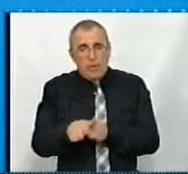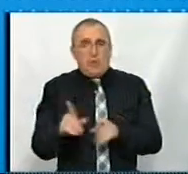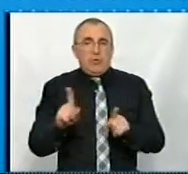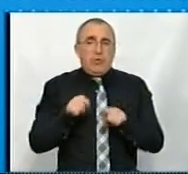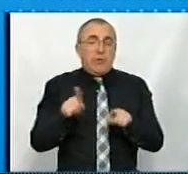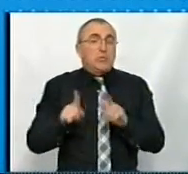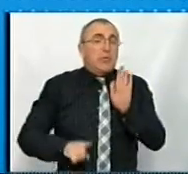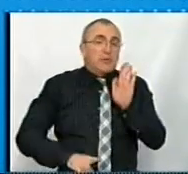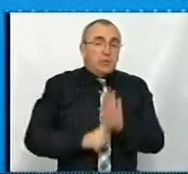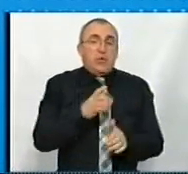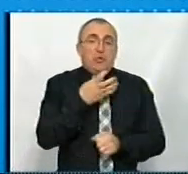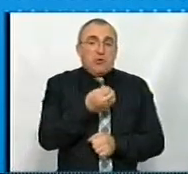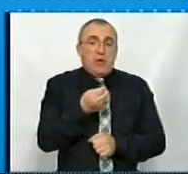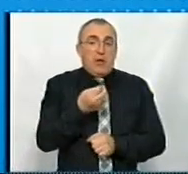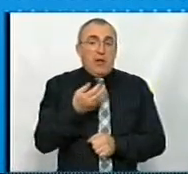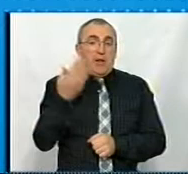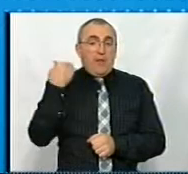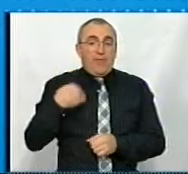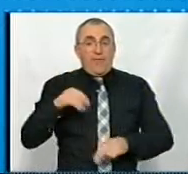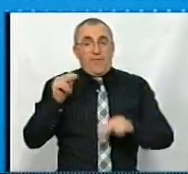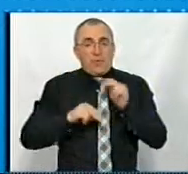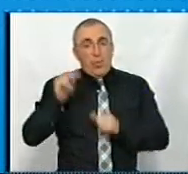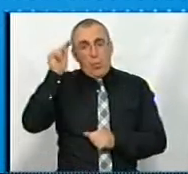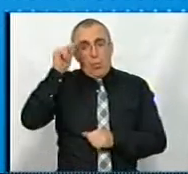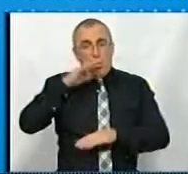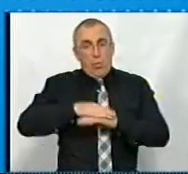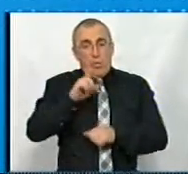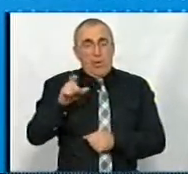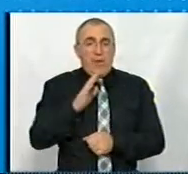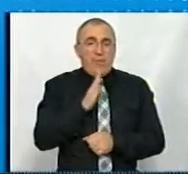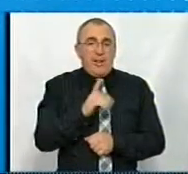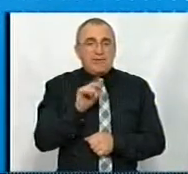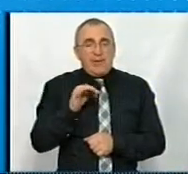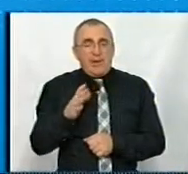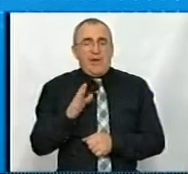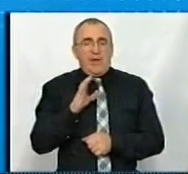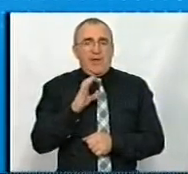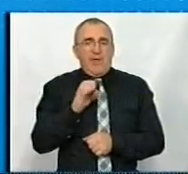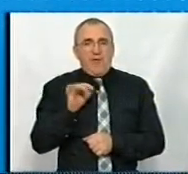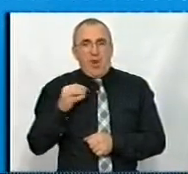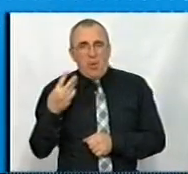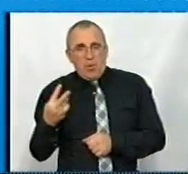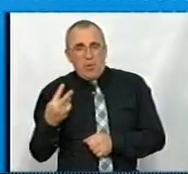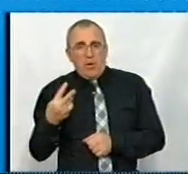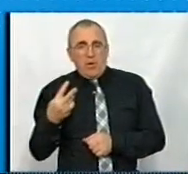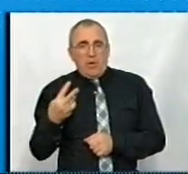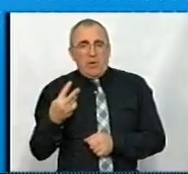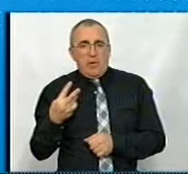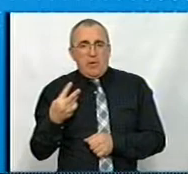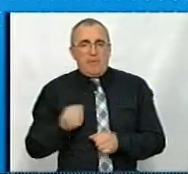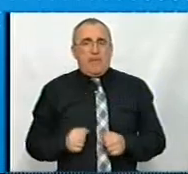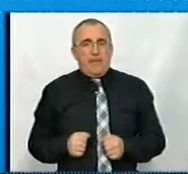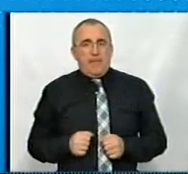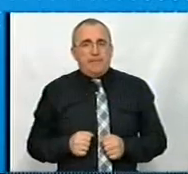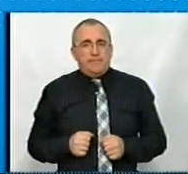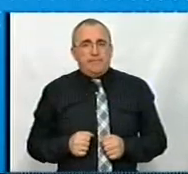починали ще ті, кого я вважаю своїми учнями. Віталія Зевіна, Олега Євгеновича, Олега Євгеновича,